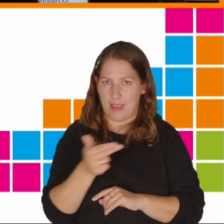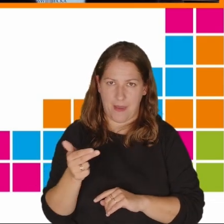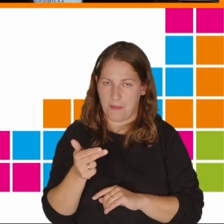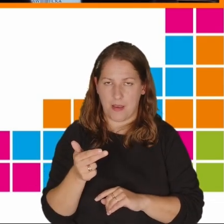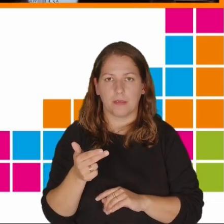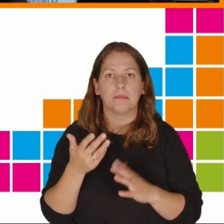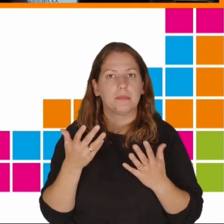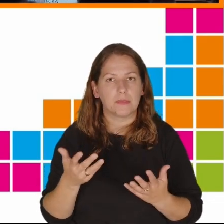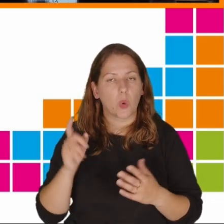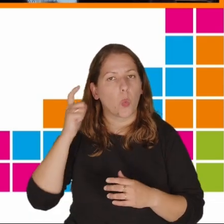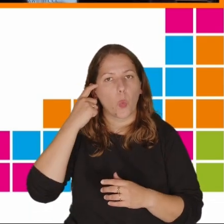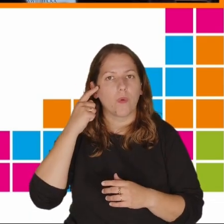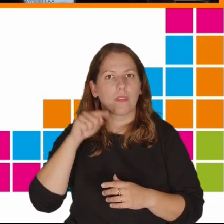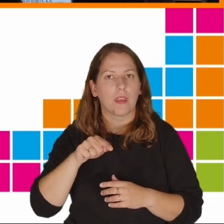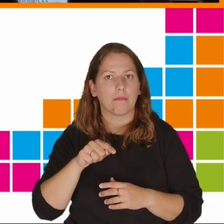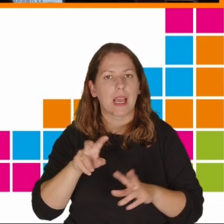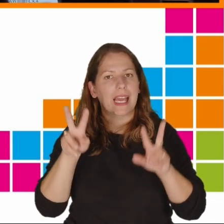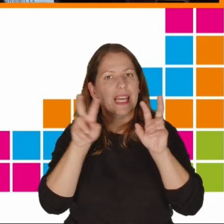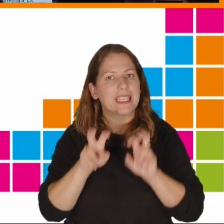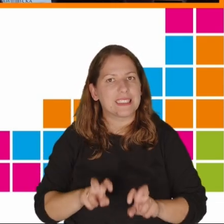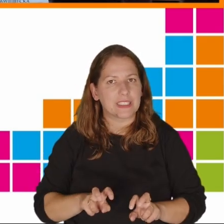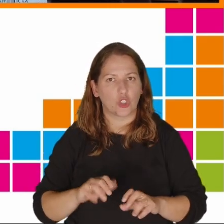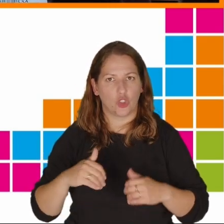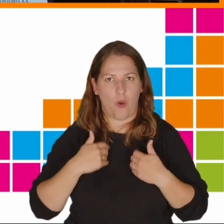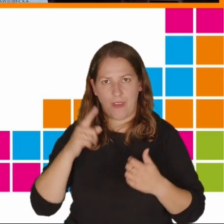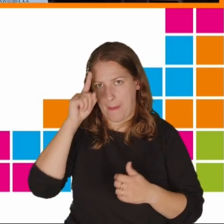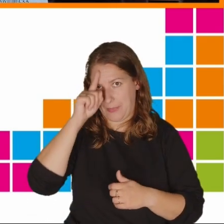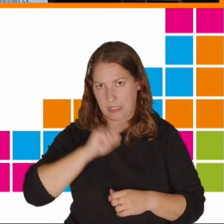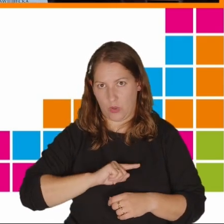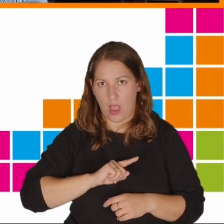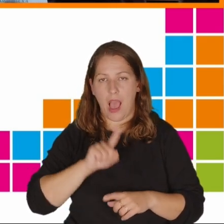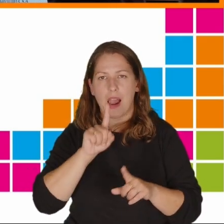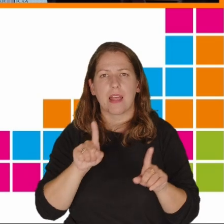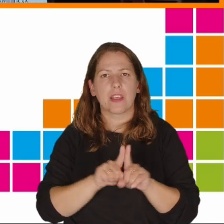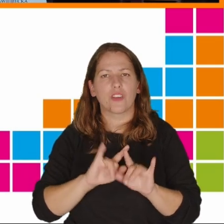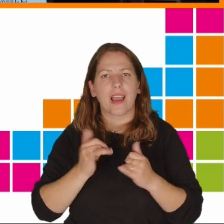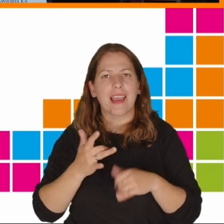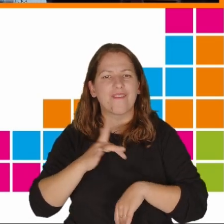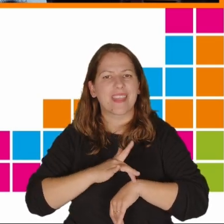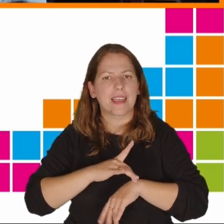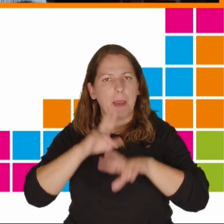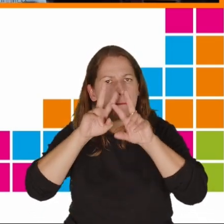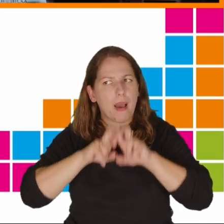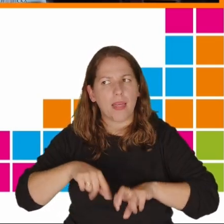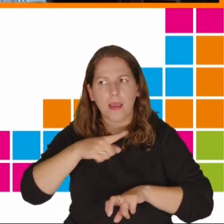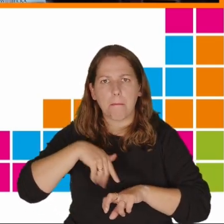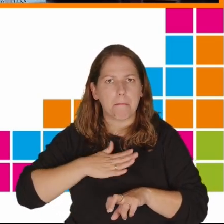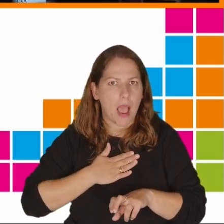wszystkim o kryzysie zdrowia psychicznego, ale także jakie mamy wyniki badań,